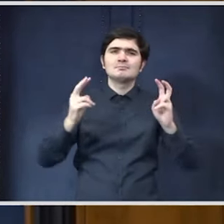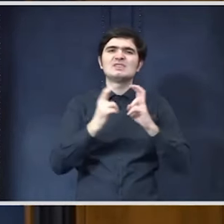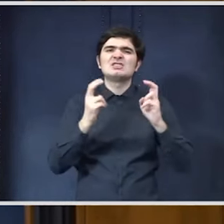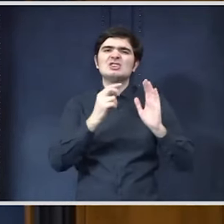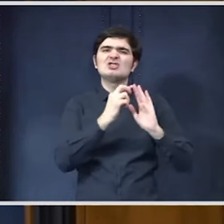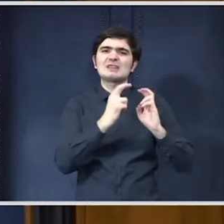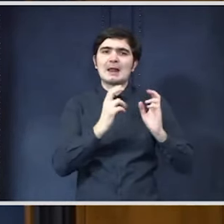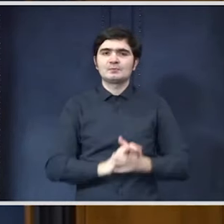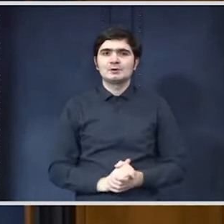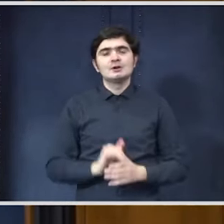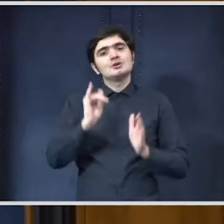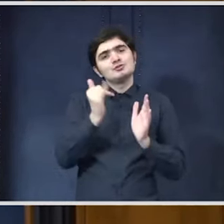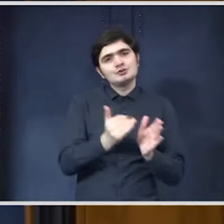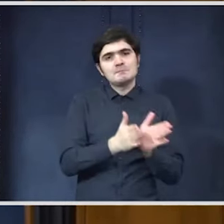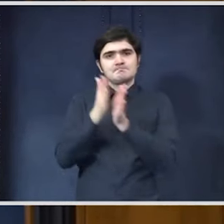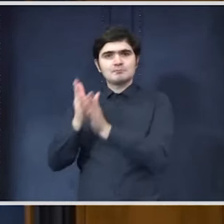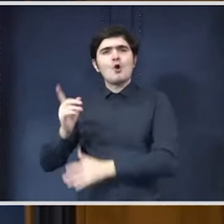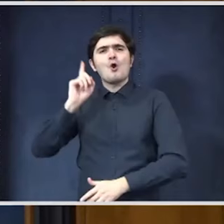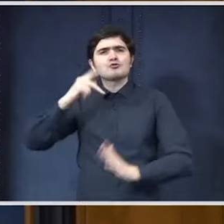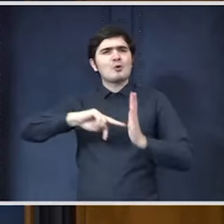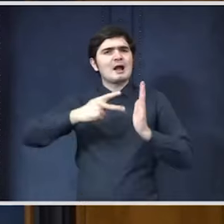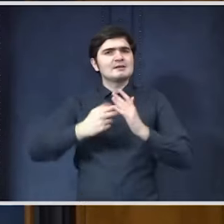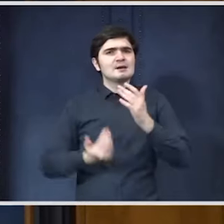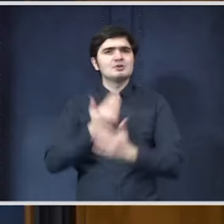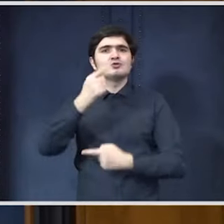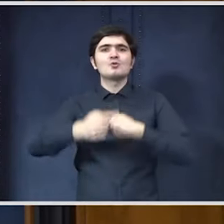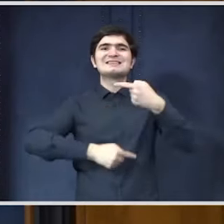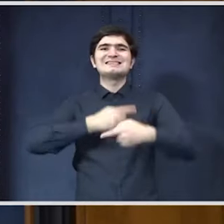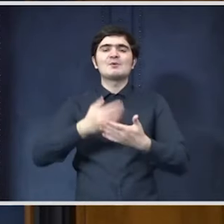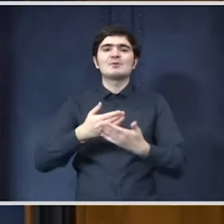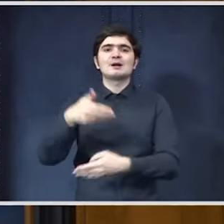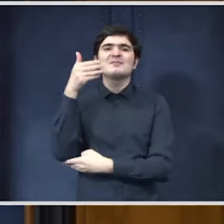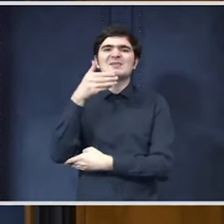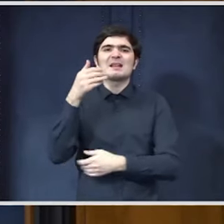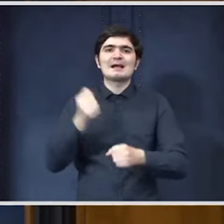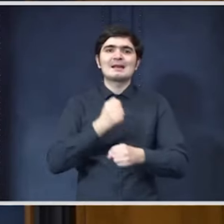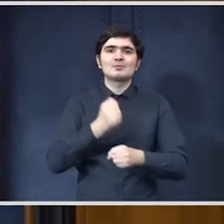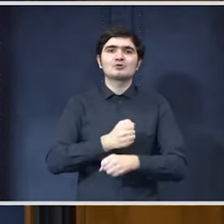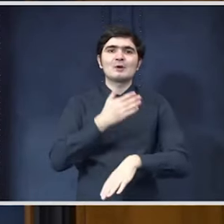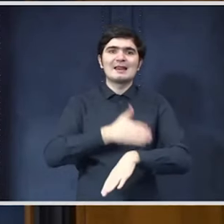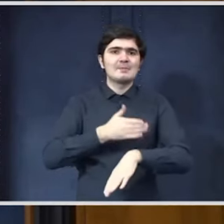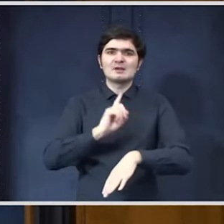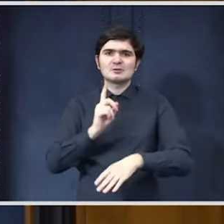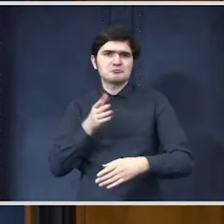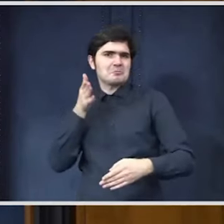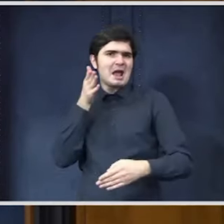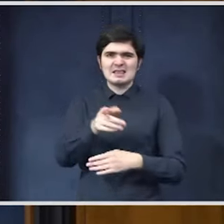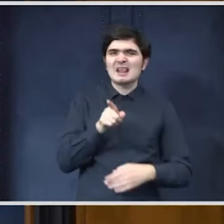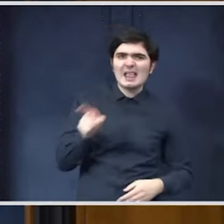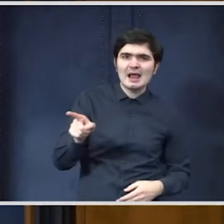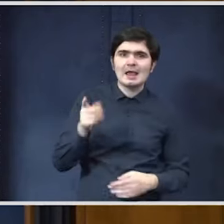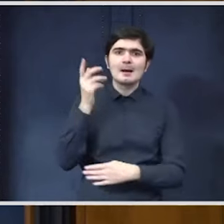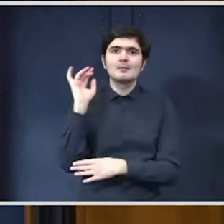vom reorganiza sistemul astfel încât companiile prelucătoare să nu mai intre ele în pădure să taie